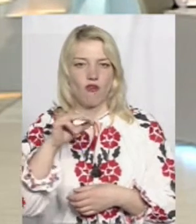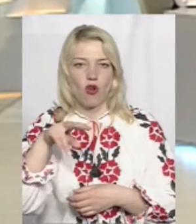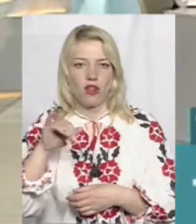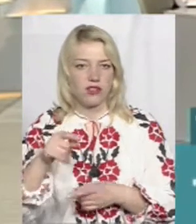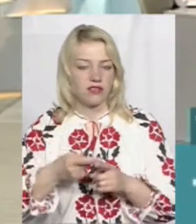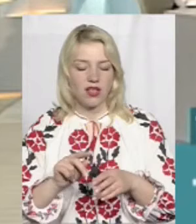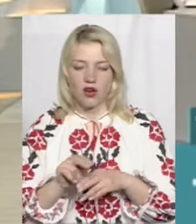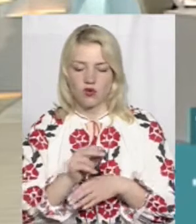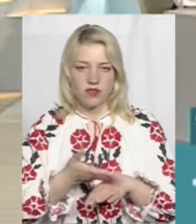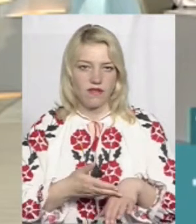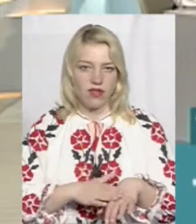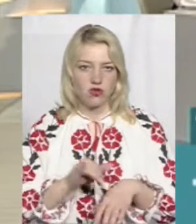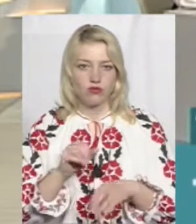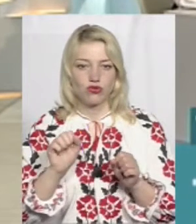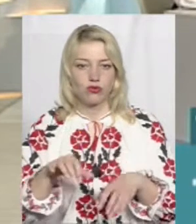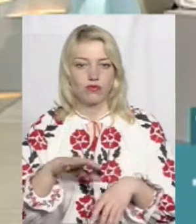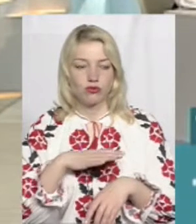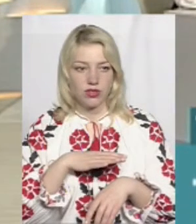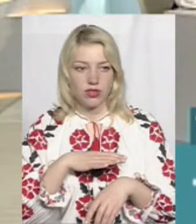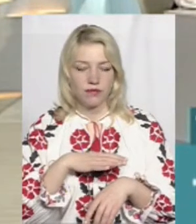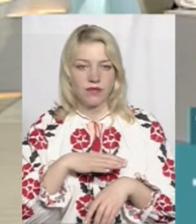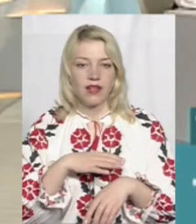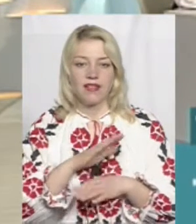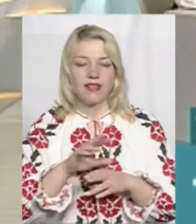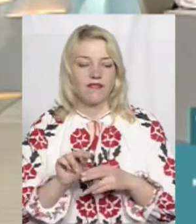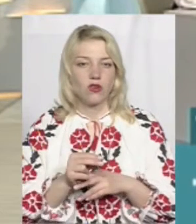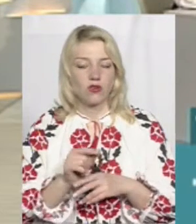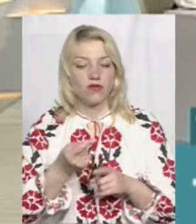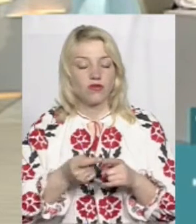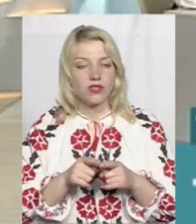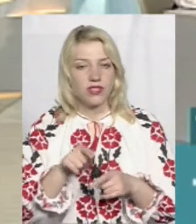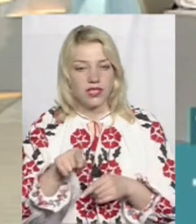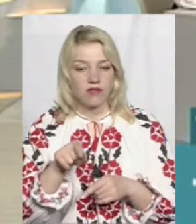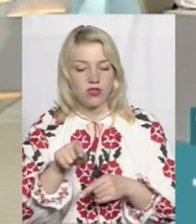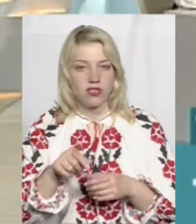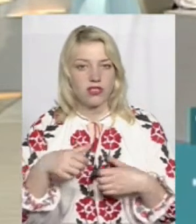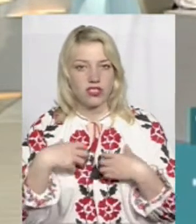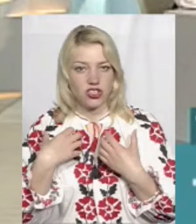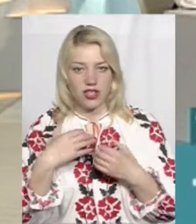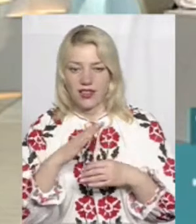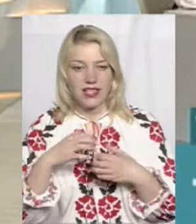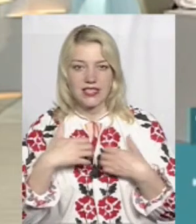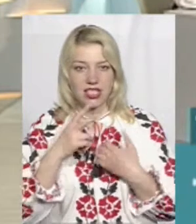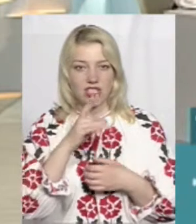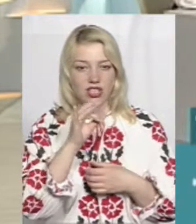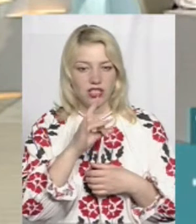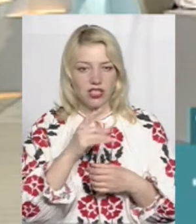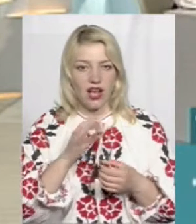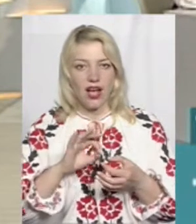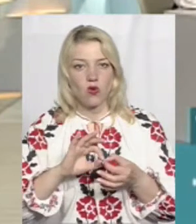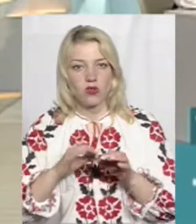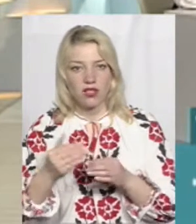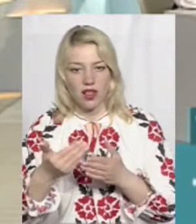дуже важко і можуть бути навіть невиліковані. І оце саме страшне. Тобто, не страшний кір, страшні його